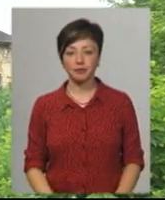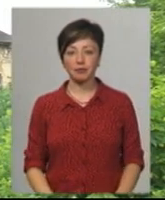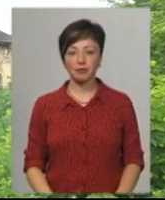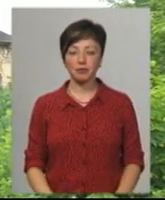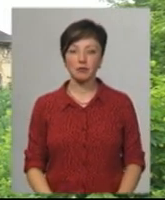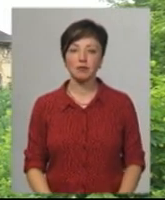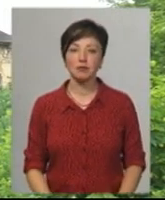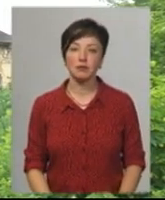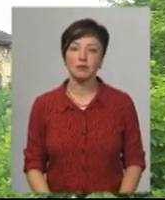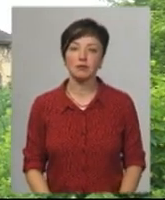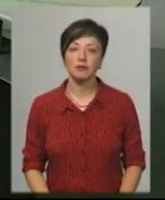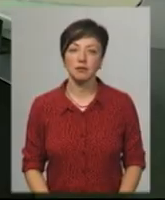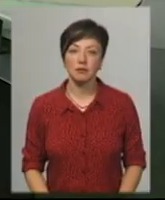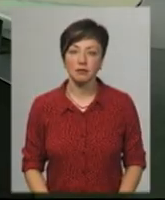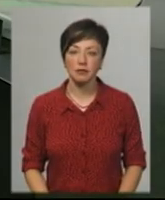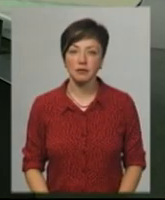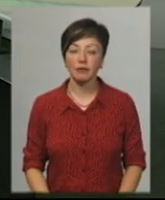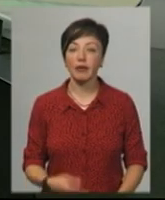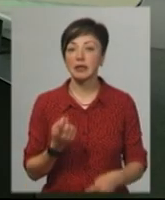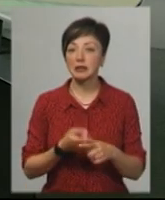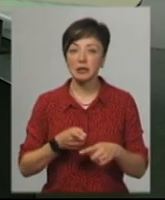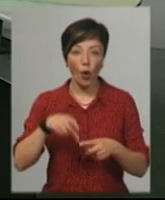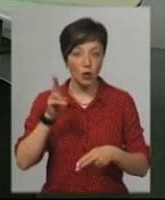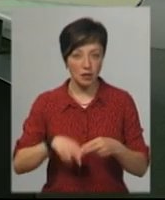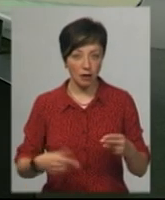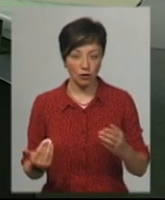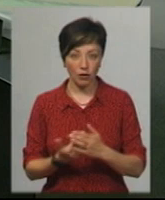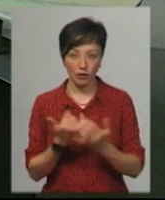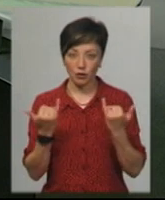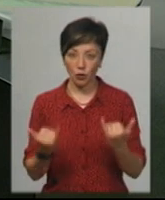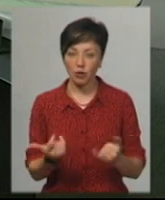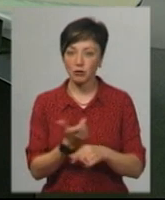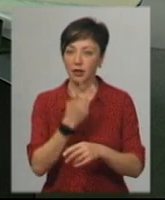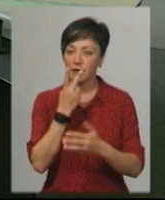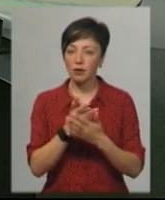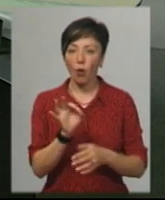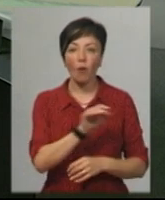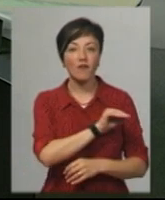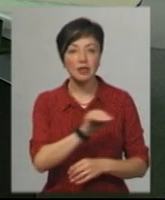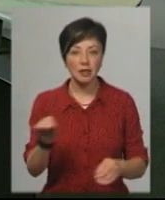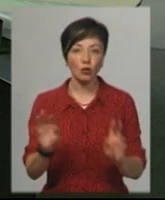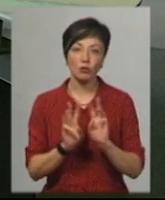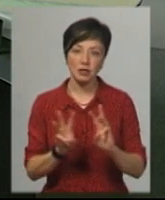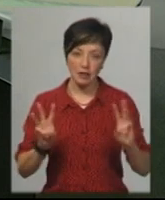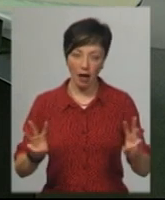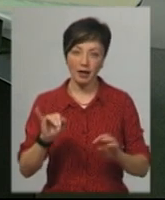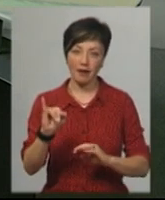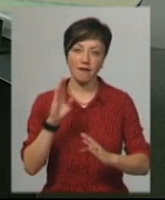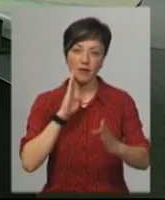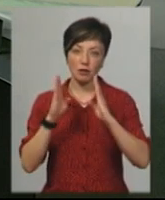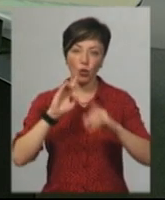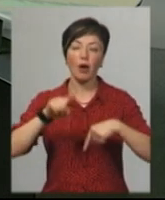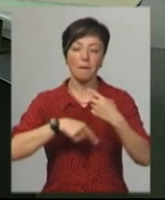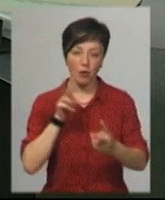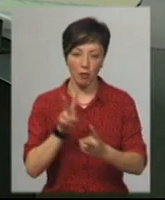Суспільному, Хмельниччина. Це остання інформація цього вияпуску. Більше дивіться на нашому офіційному сайті та на сторінці у Фейсбук.